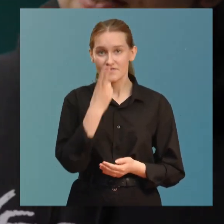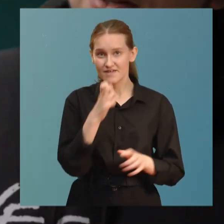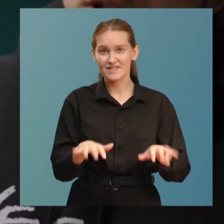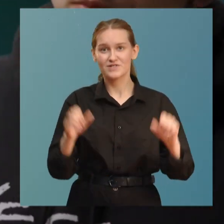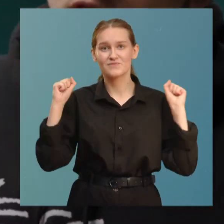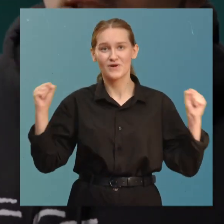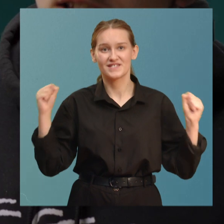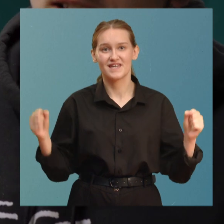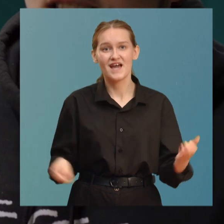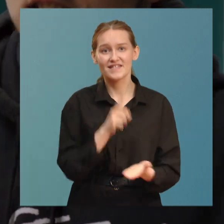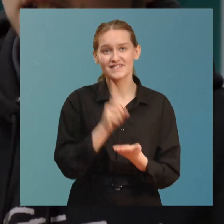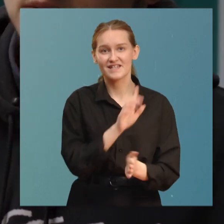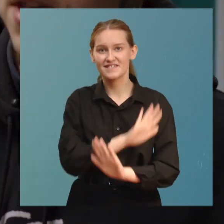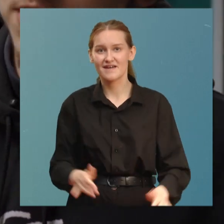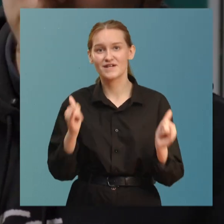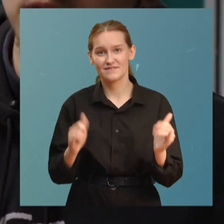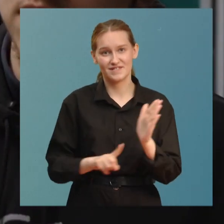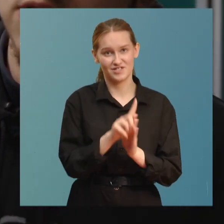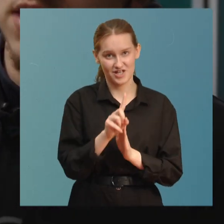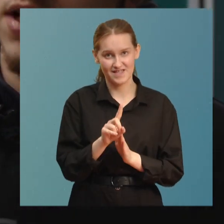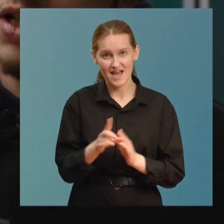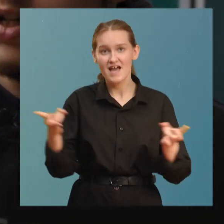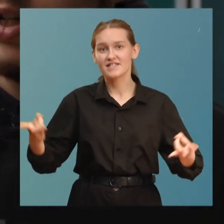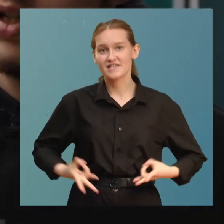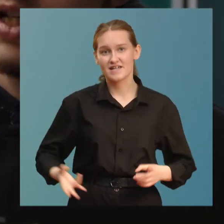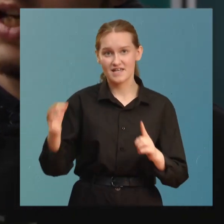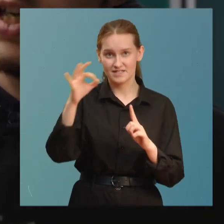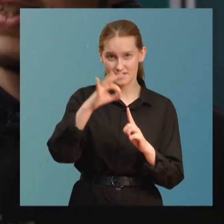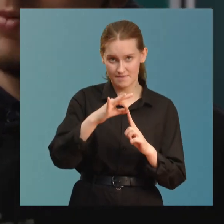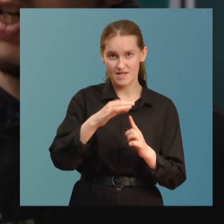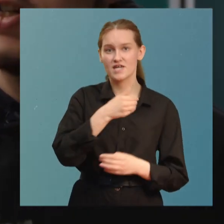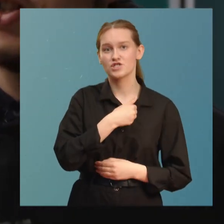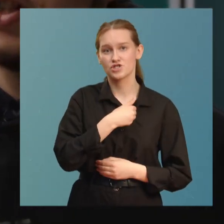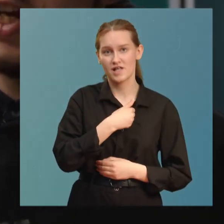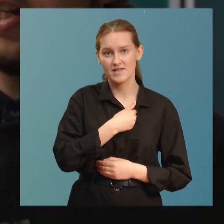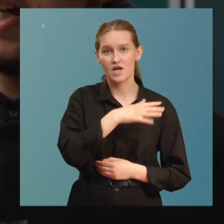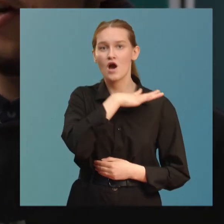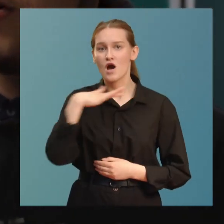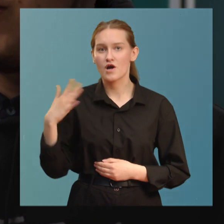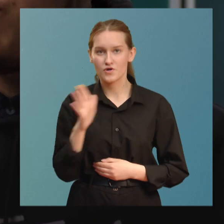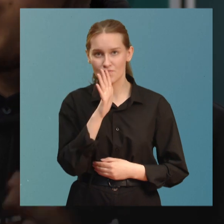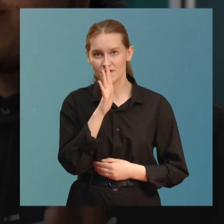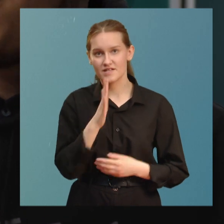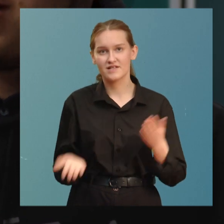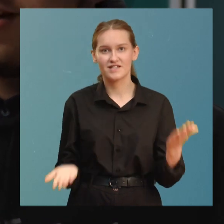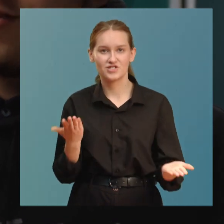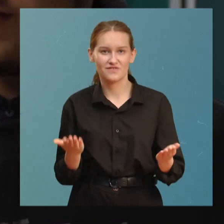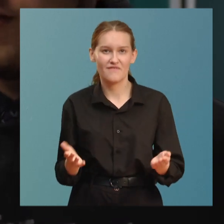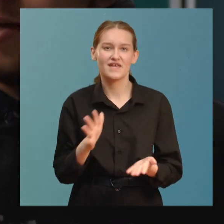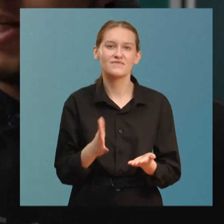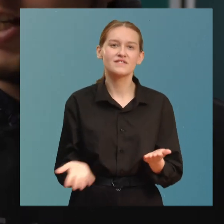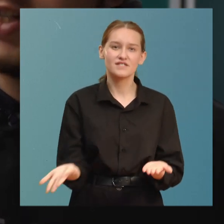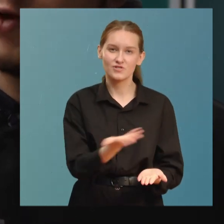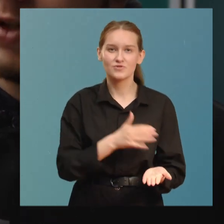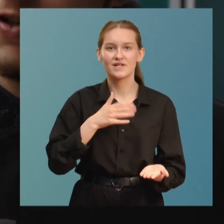Навыки в киберспорте не так необходимы для начала. Скорее, стремление, желание, огромное количество